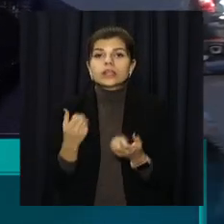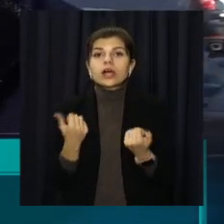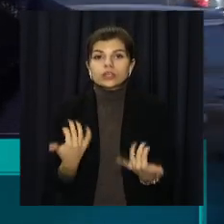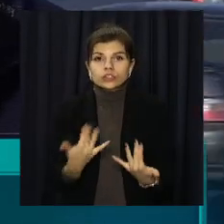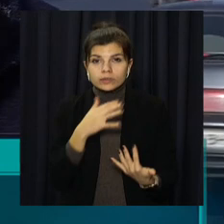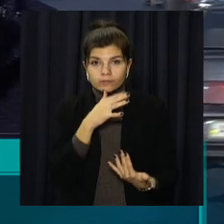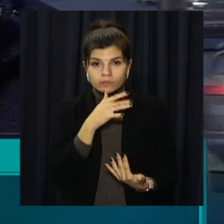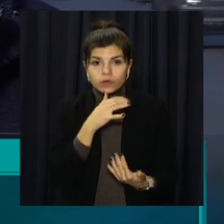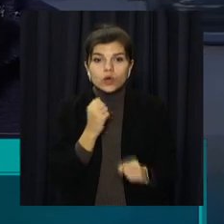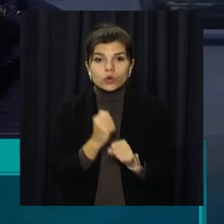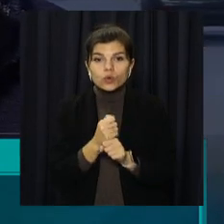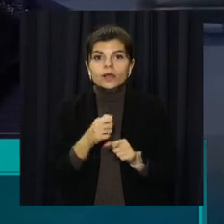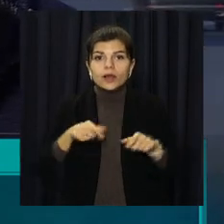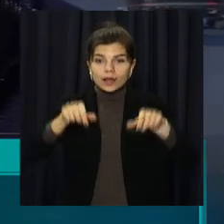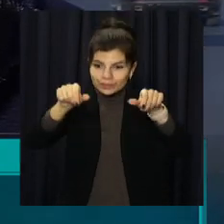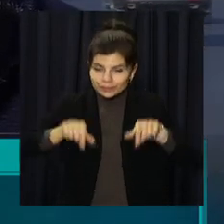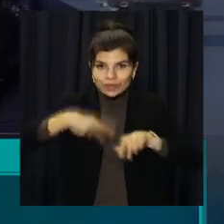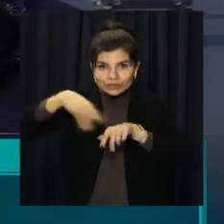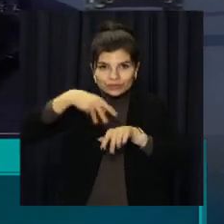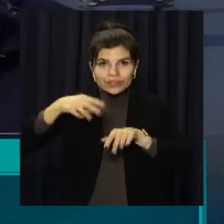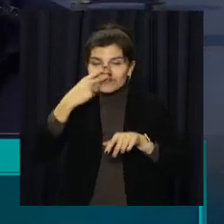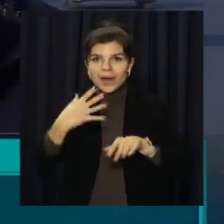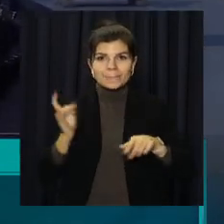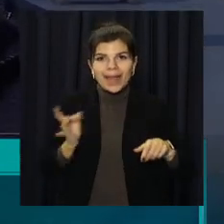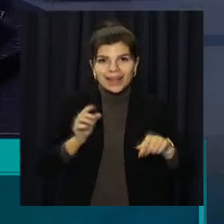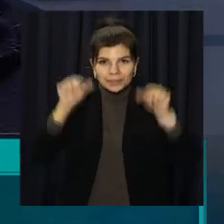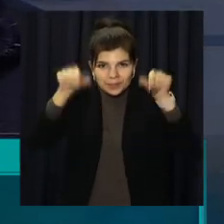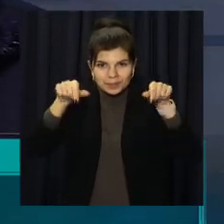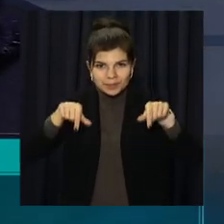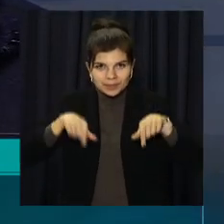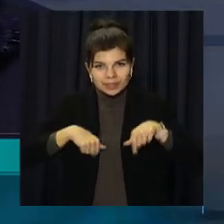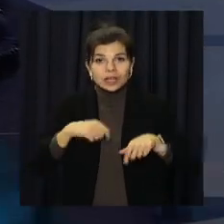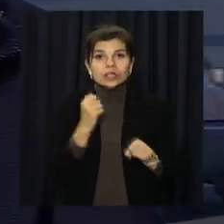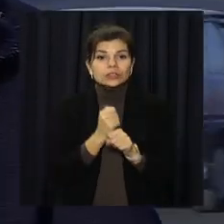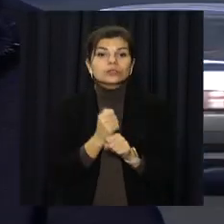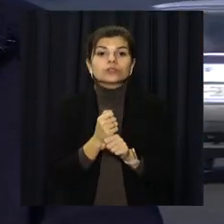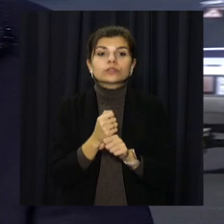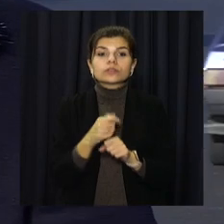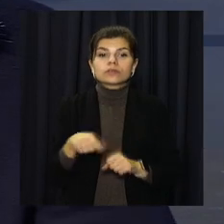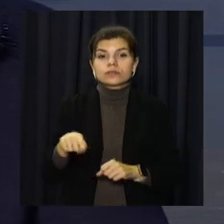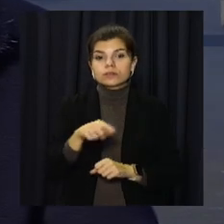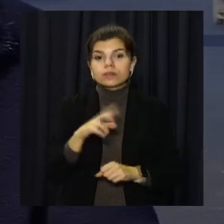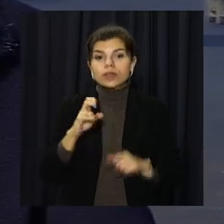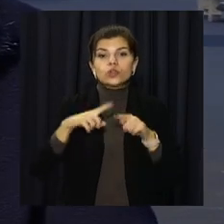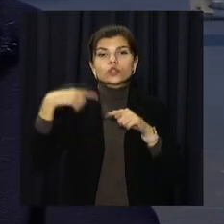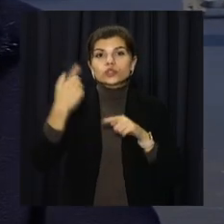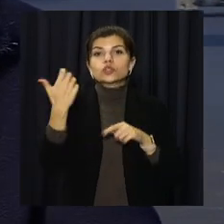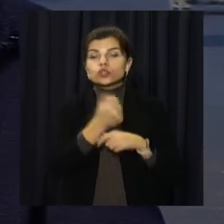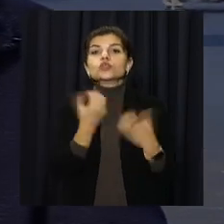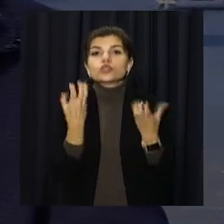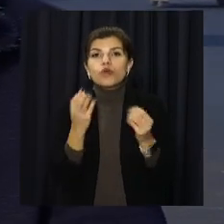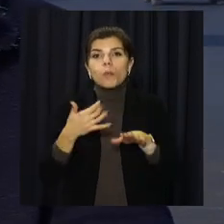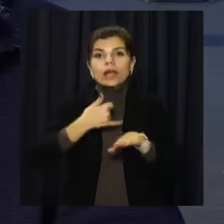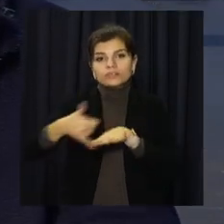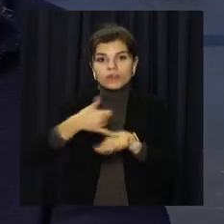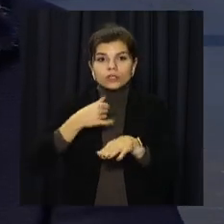роблять розмітку та облаштовують узбіччя. Ми можемо бачити, що роблять гідроізоляцію. І на наступному тижні будуть вкладати